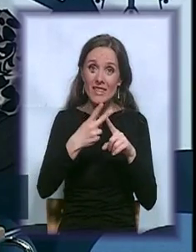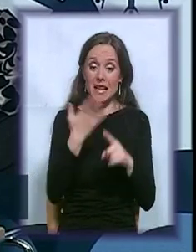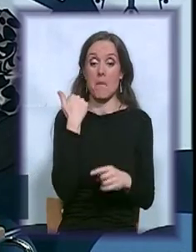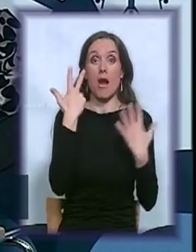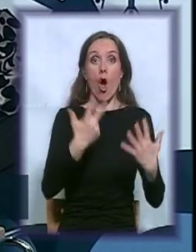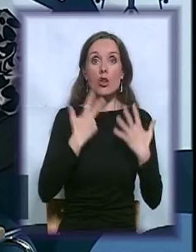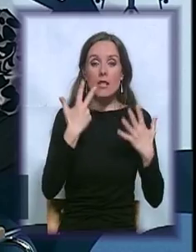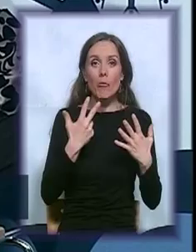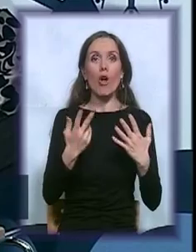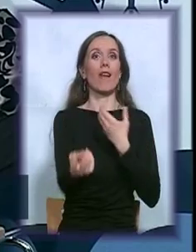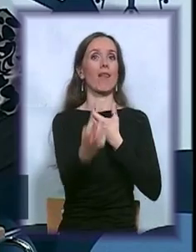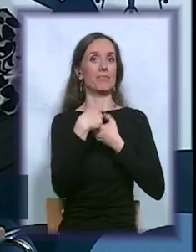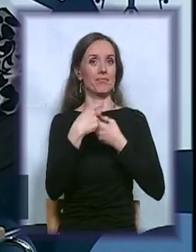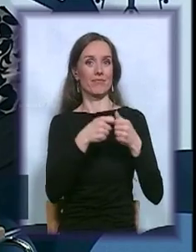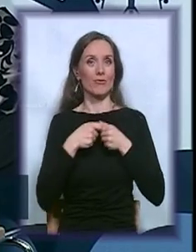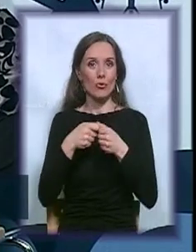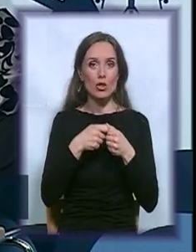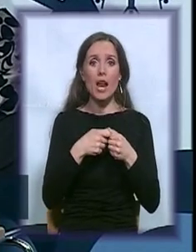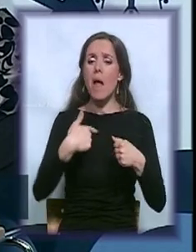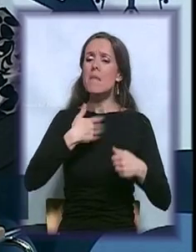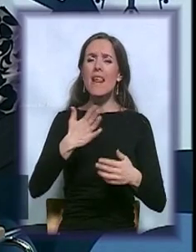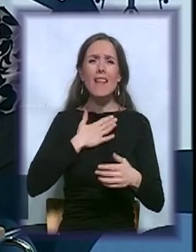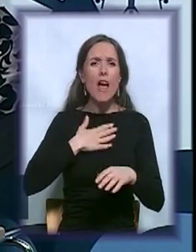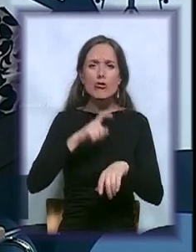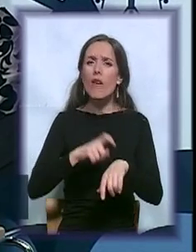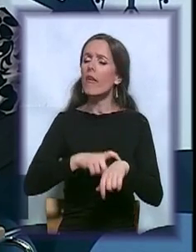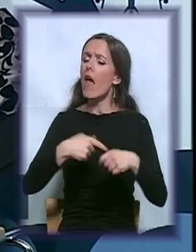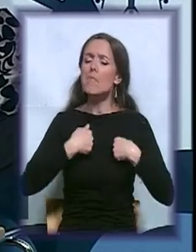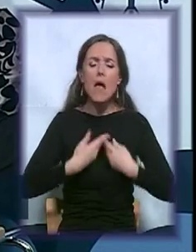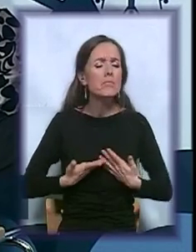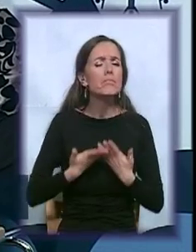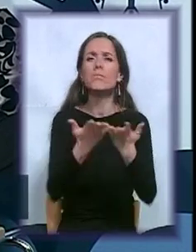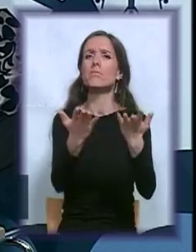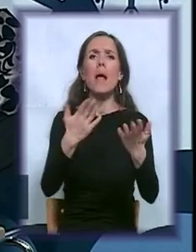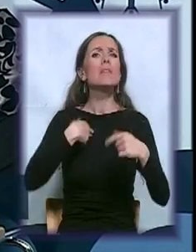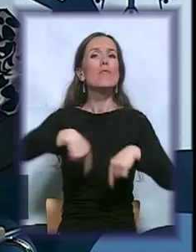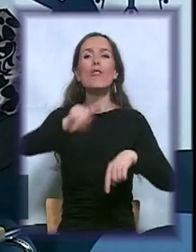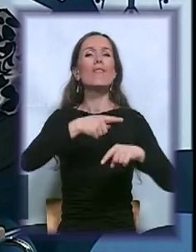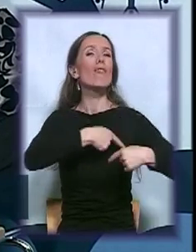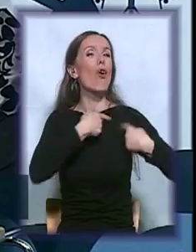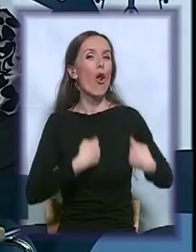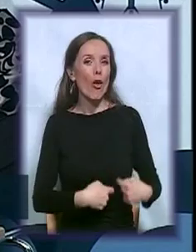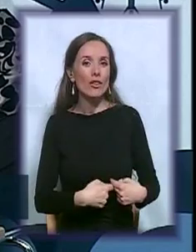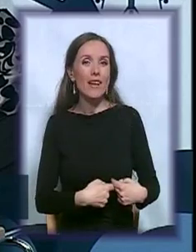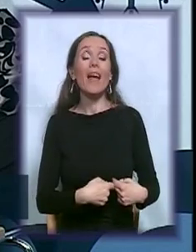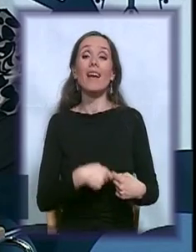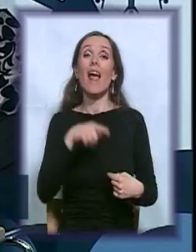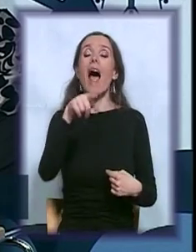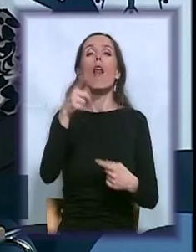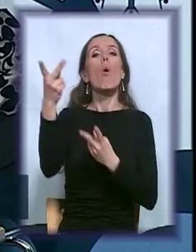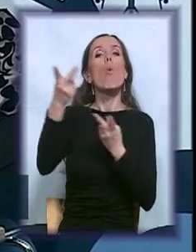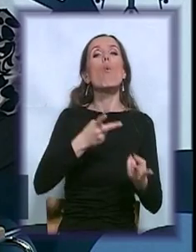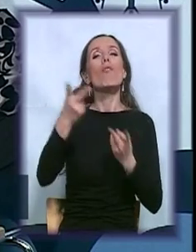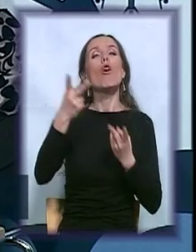godina. I mi svoje vreme nesebično dajemo. Mi smo svi volonteri. Jako nam je dobro to što nam uvoznici pomagala